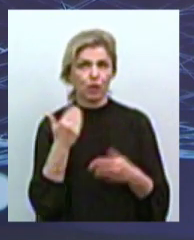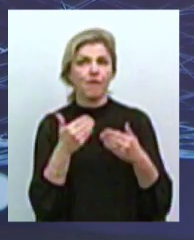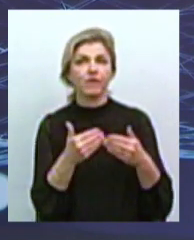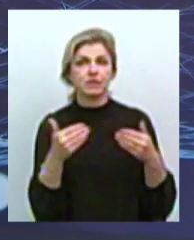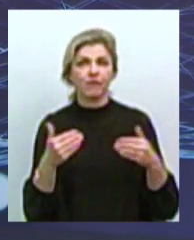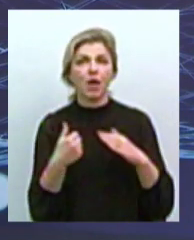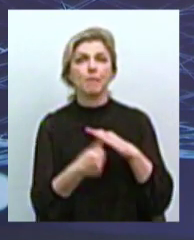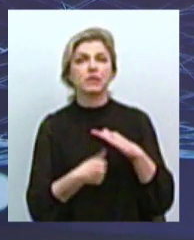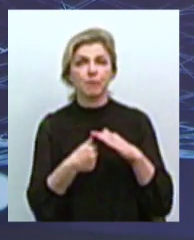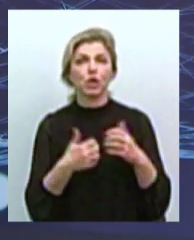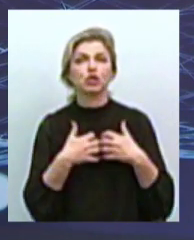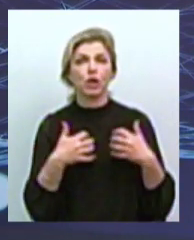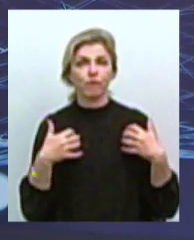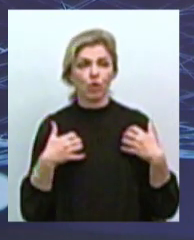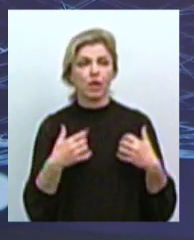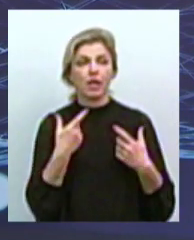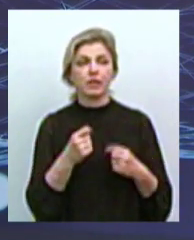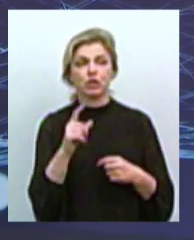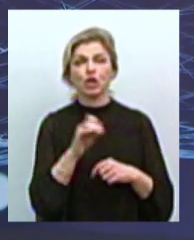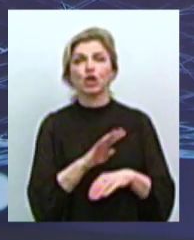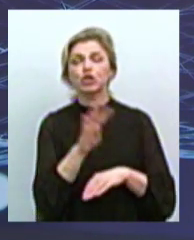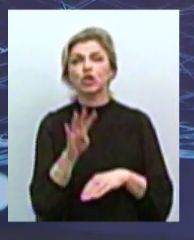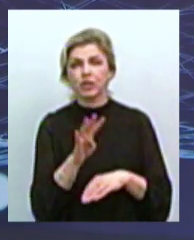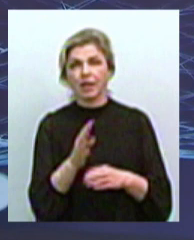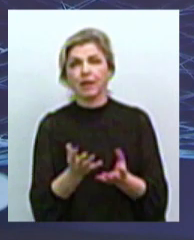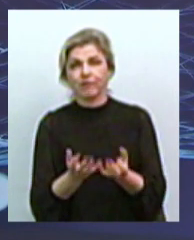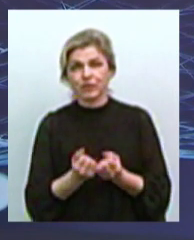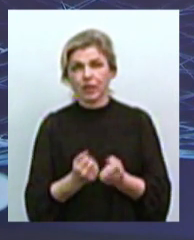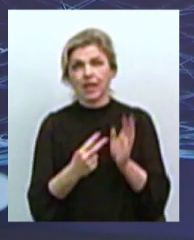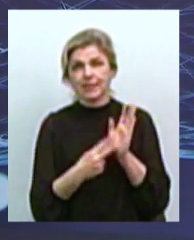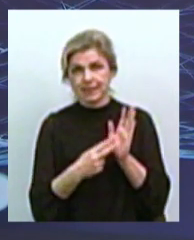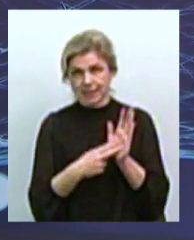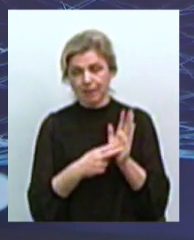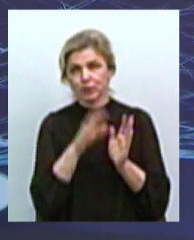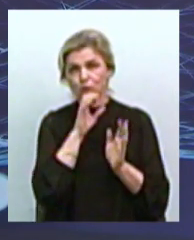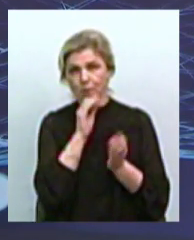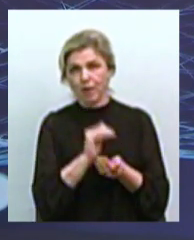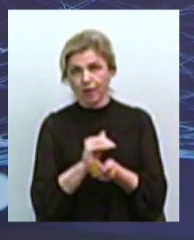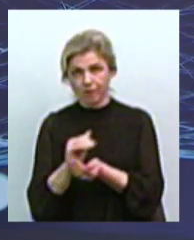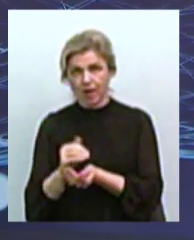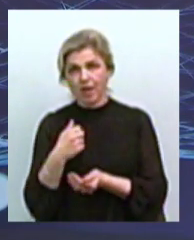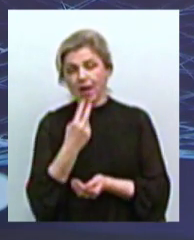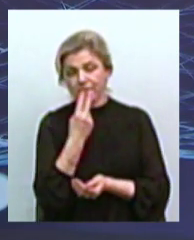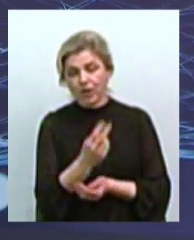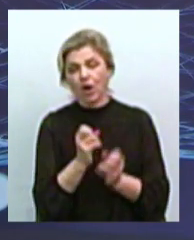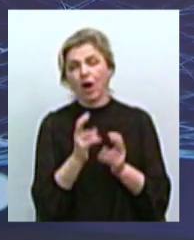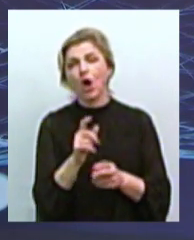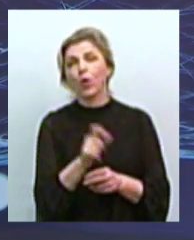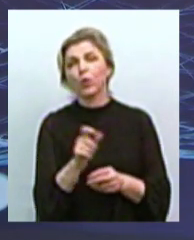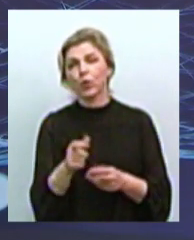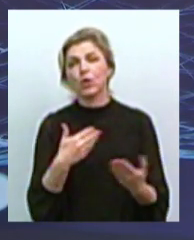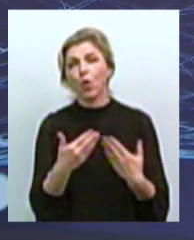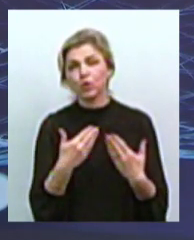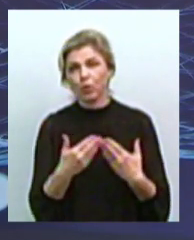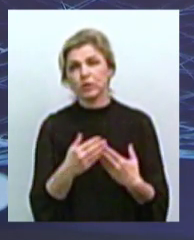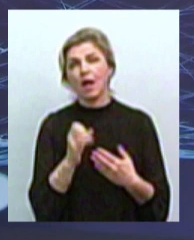безпритульних тварин, де ми пролаштували за 4 години 7 цуциків, це дуже крутий результат. Я бачила, як люди ставляться до тварин, як радіють діти, як